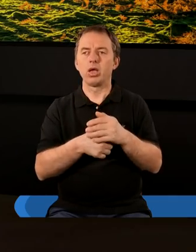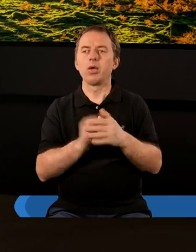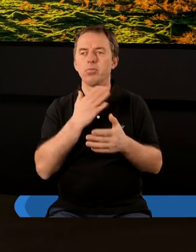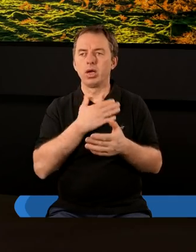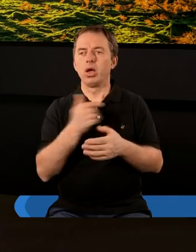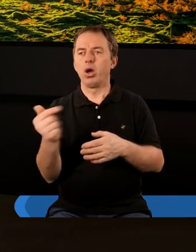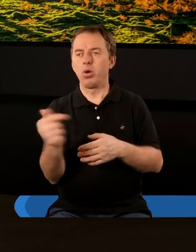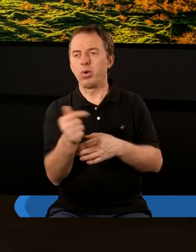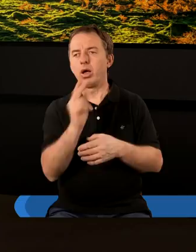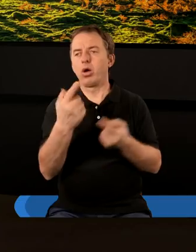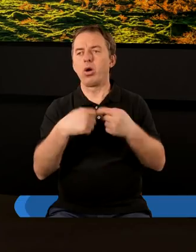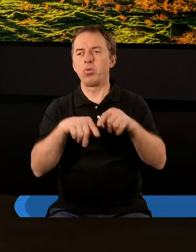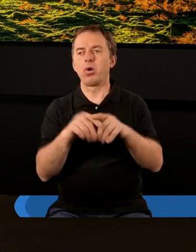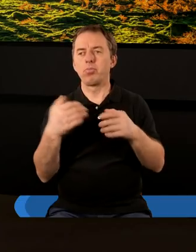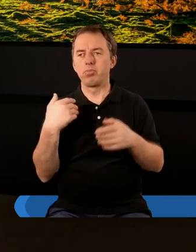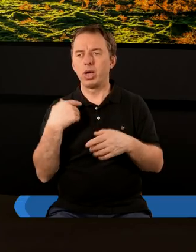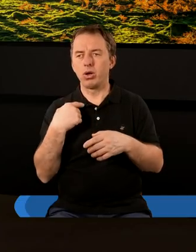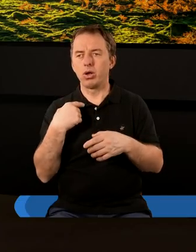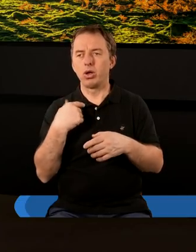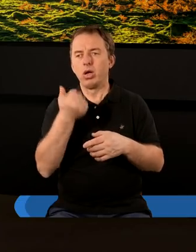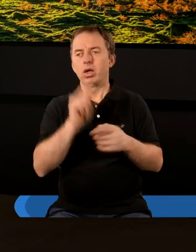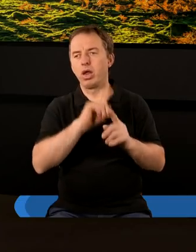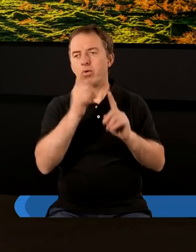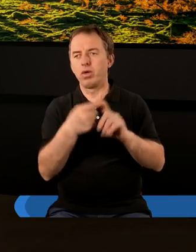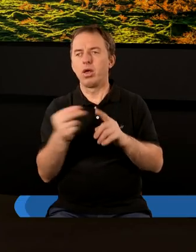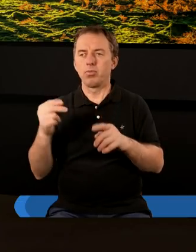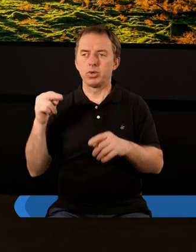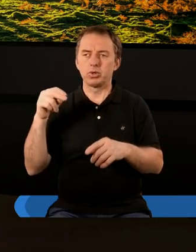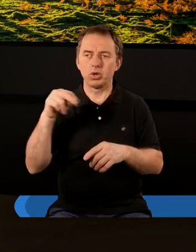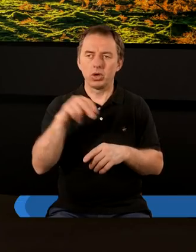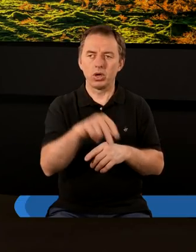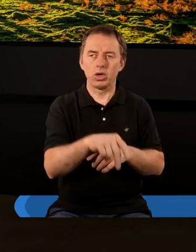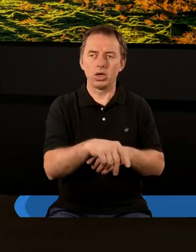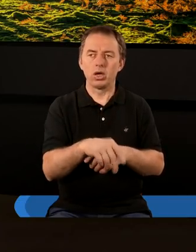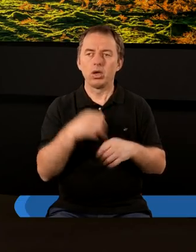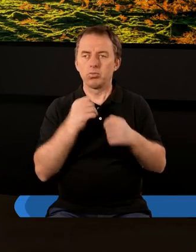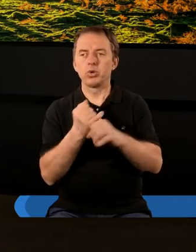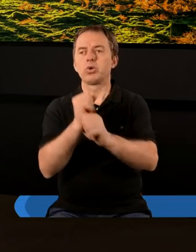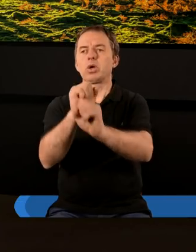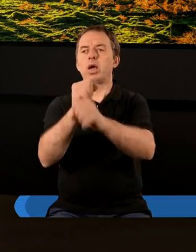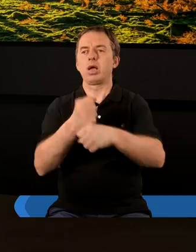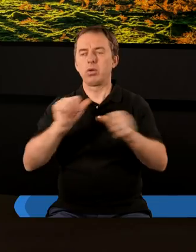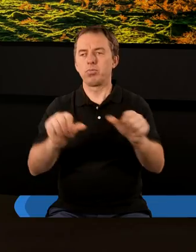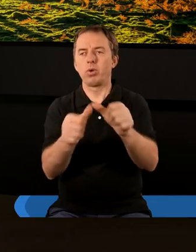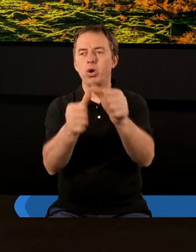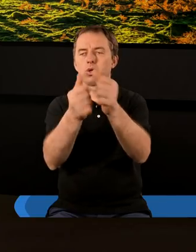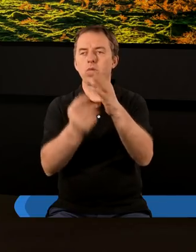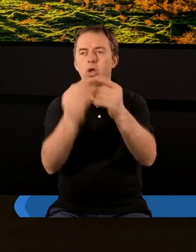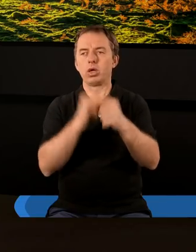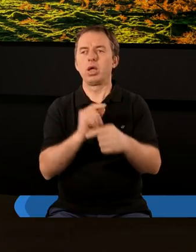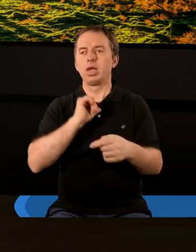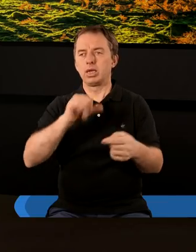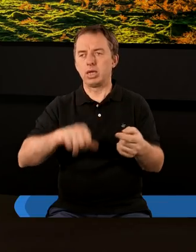niemal obowiązkiem każdego obywatela było raz w roku przyjść, spalić kadzidło przed posągiem